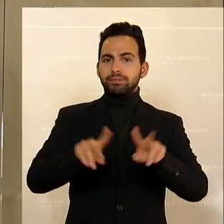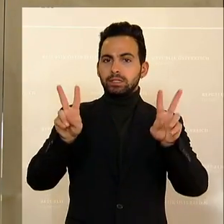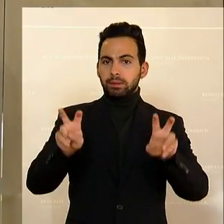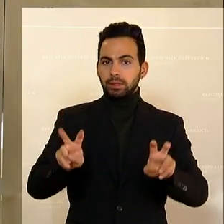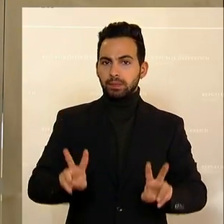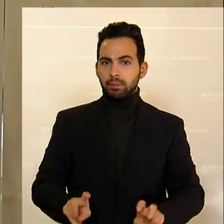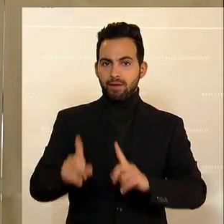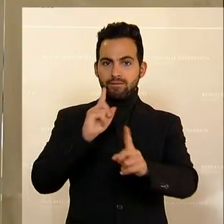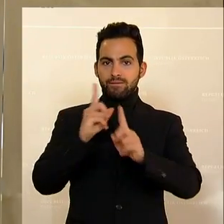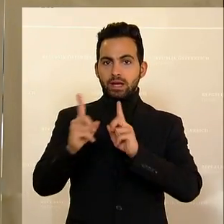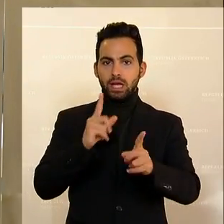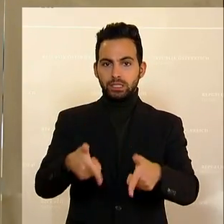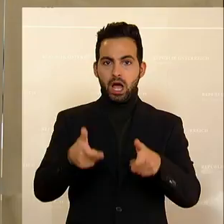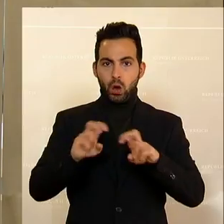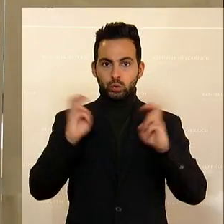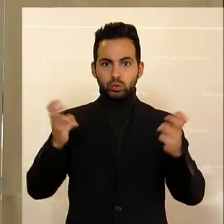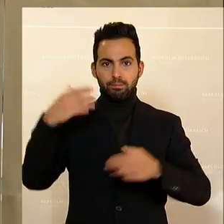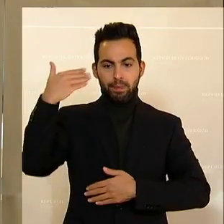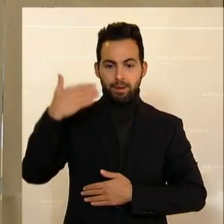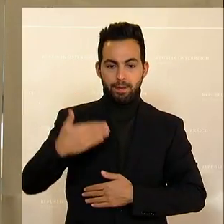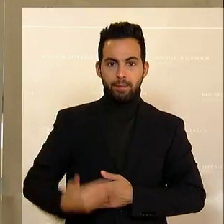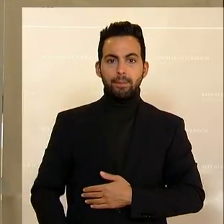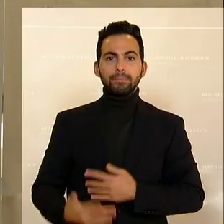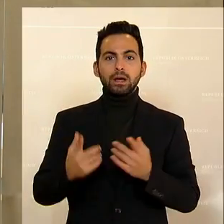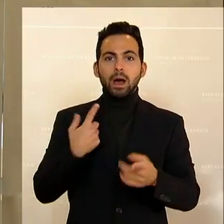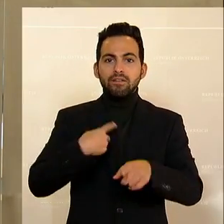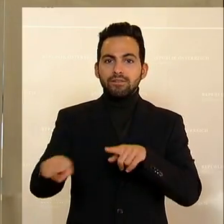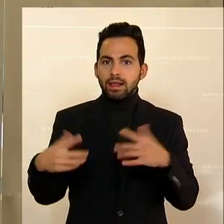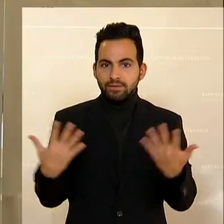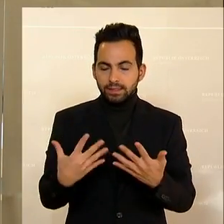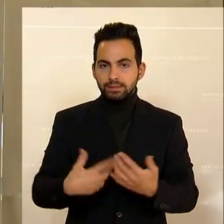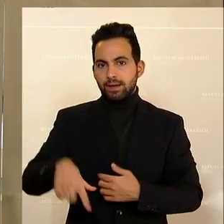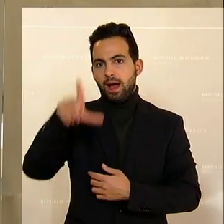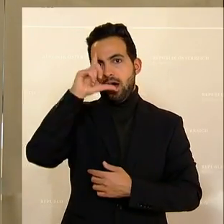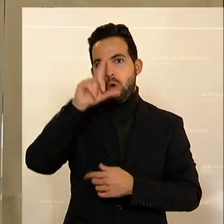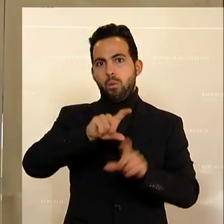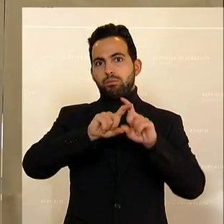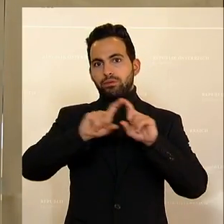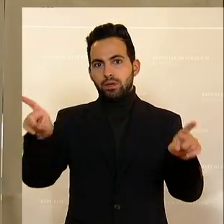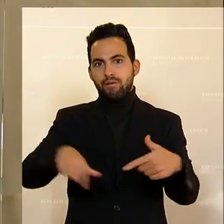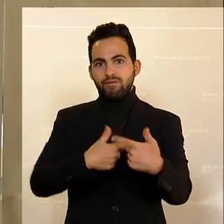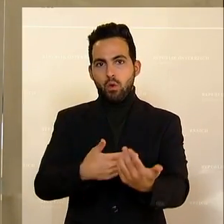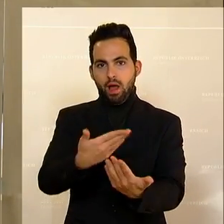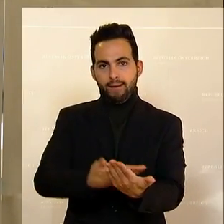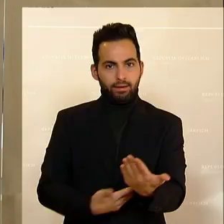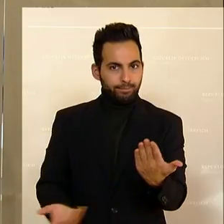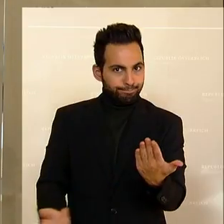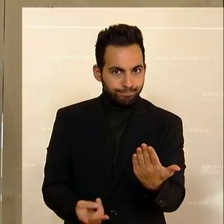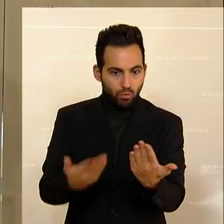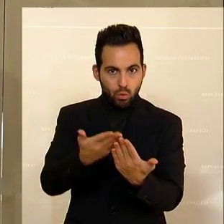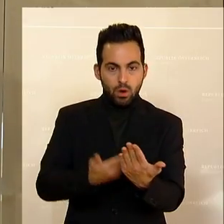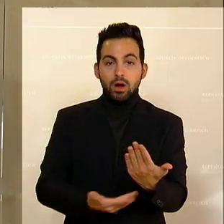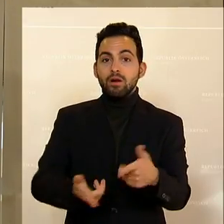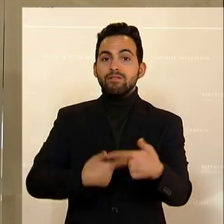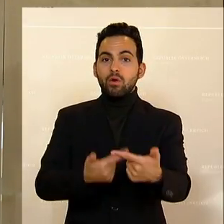Verkehrsausschusses da haben. Und da fehlt mir die zentrale Vorlage. Es fehlt mir nämlich die